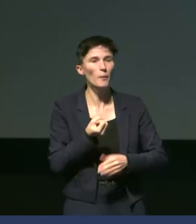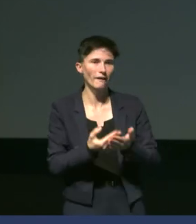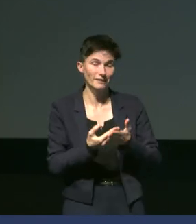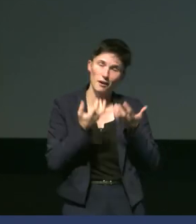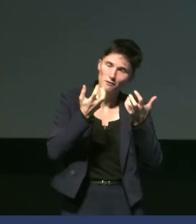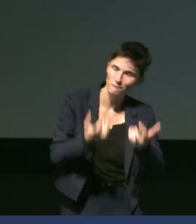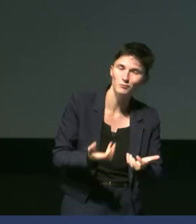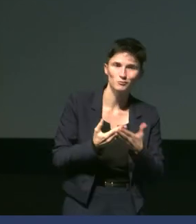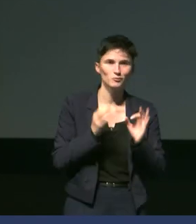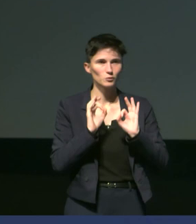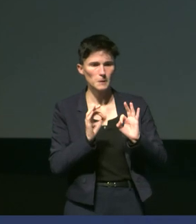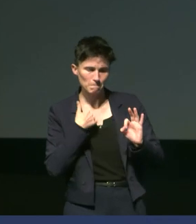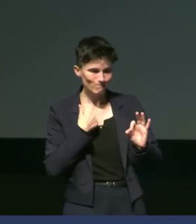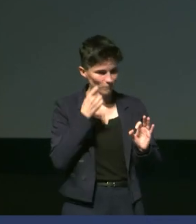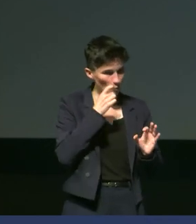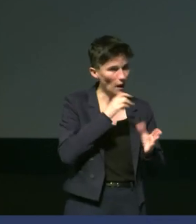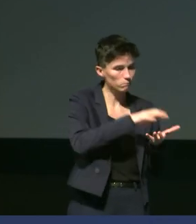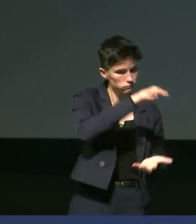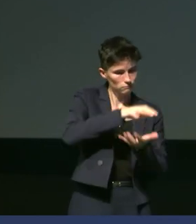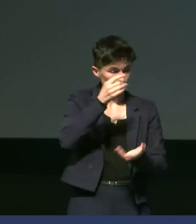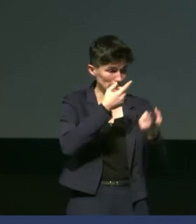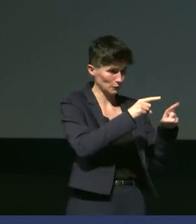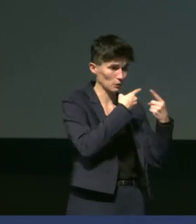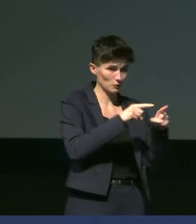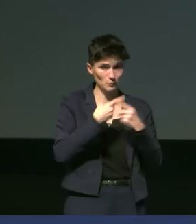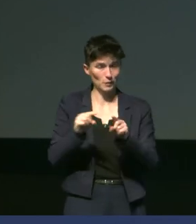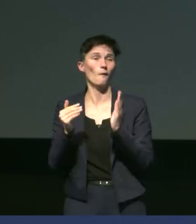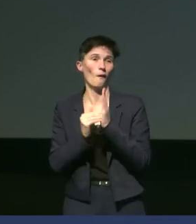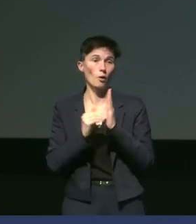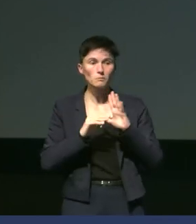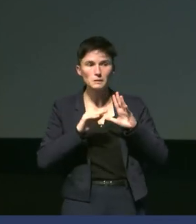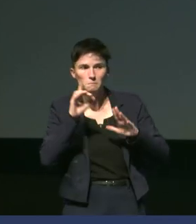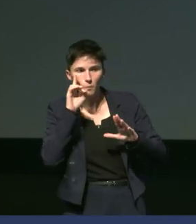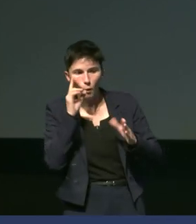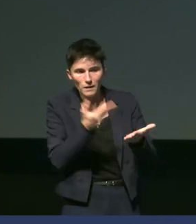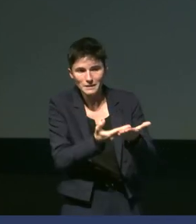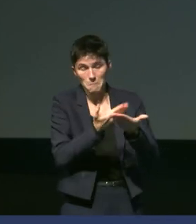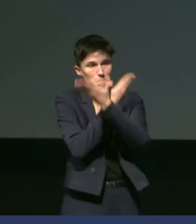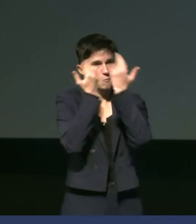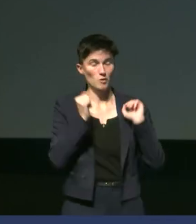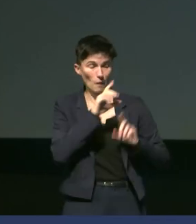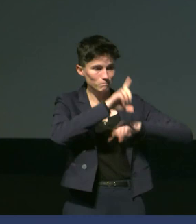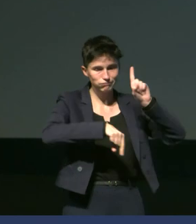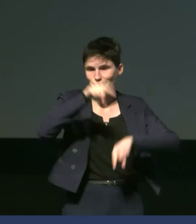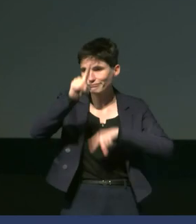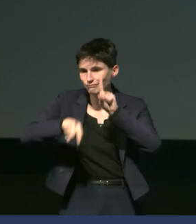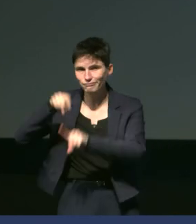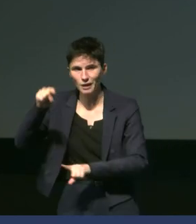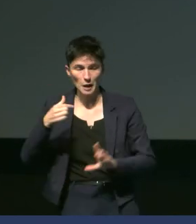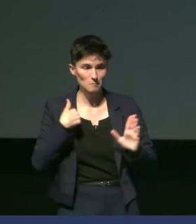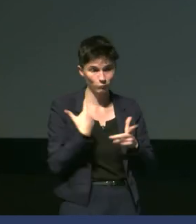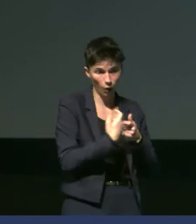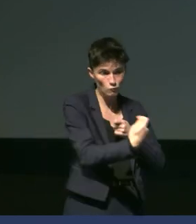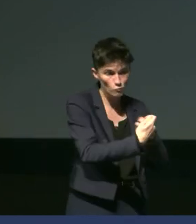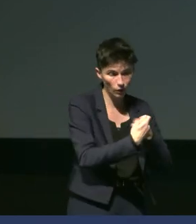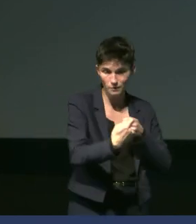J'ai pu voir la variabilité interindividuelle, encore une fois, qu'on n'explique pas pour le moment. Donc, c'est un peu aléatoire. Je n'ai pas du tout la même durée de